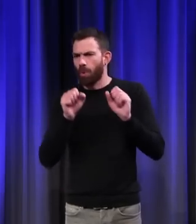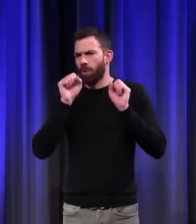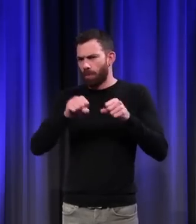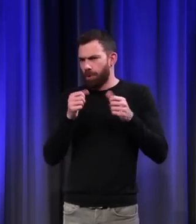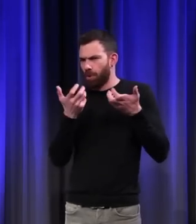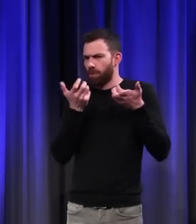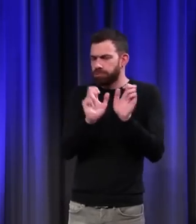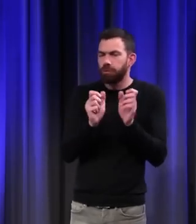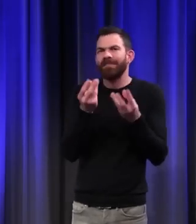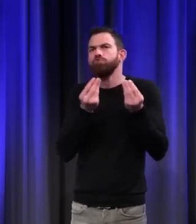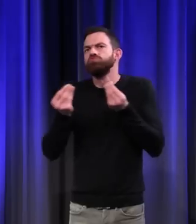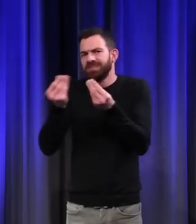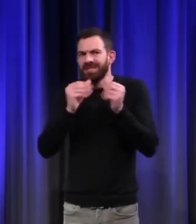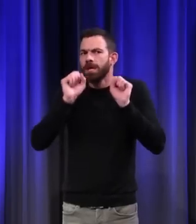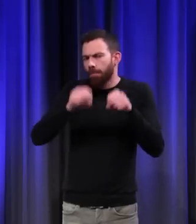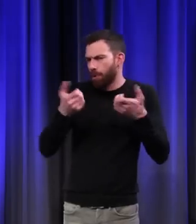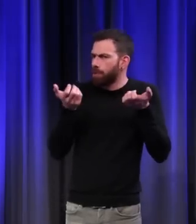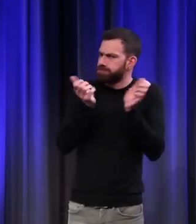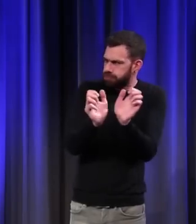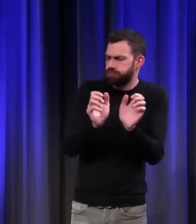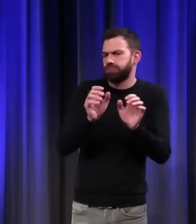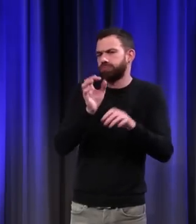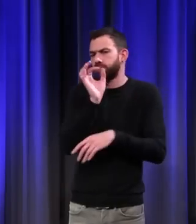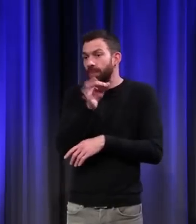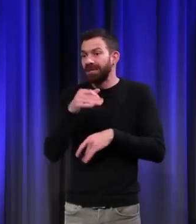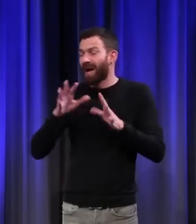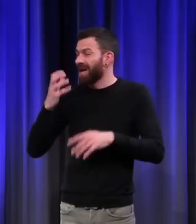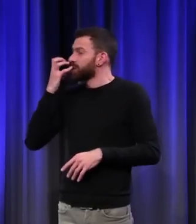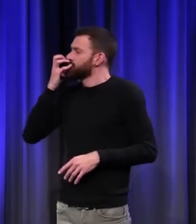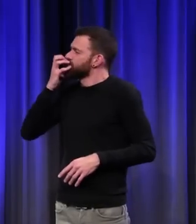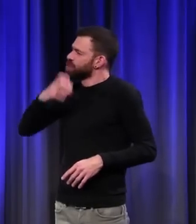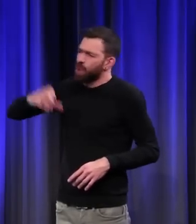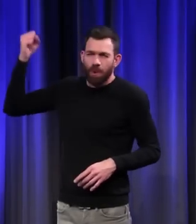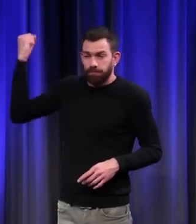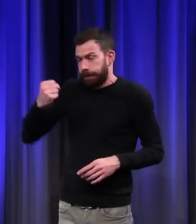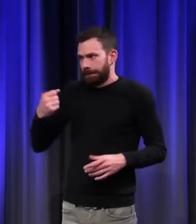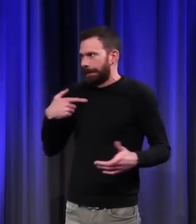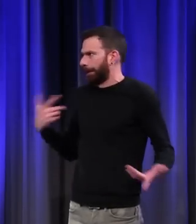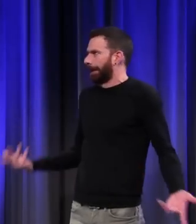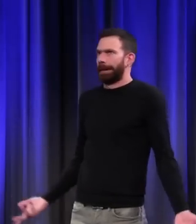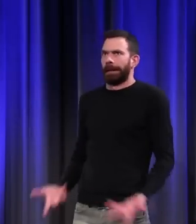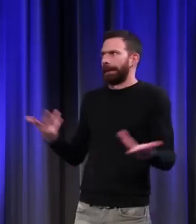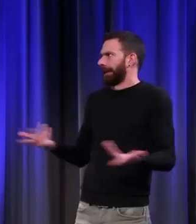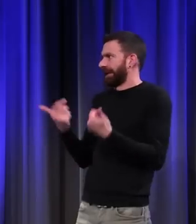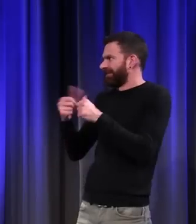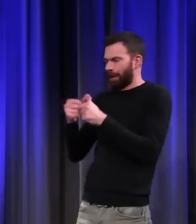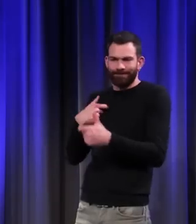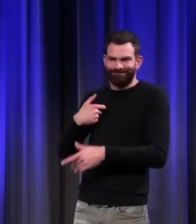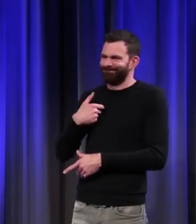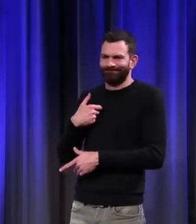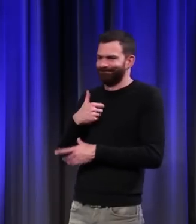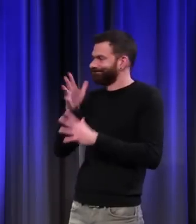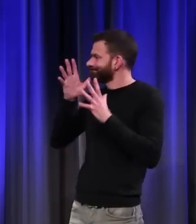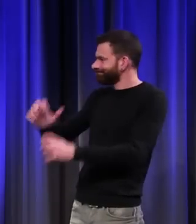lutter contre l'humidité, mais contre la grande chaleur, on ne peut rien. Donc, on n'a pas du tout, comme nous,